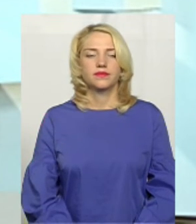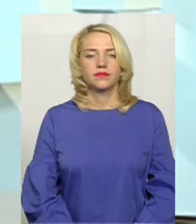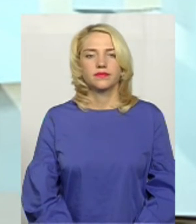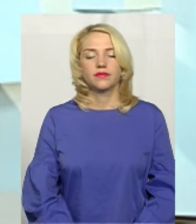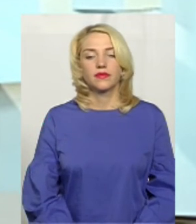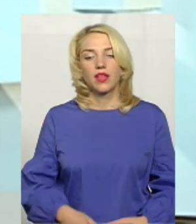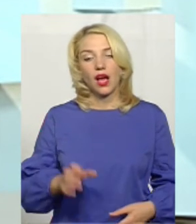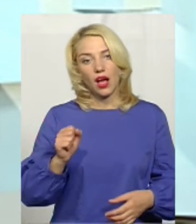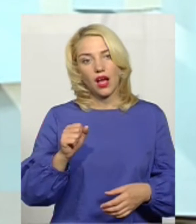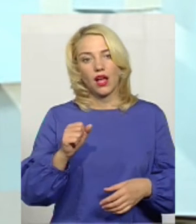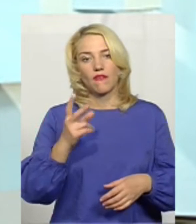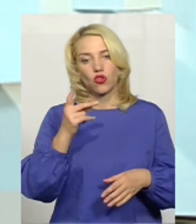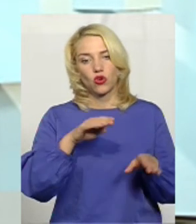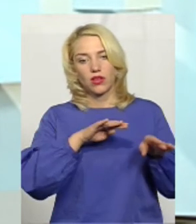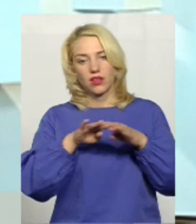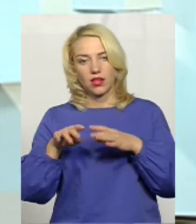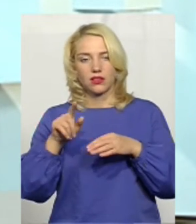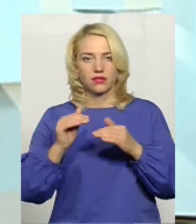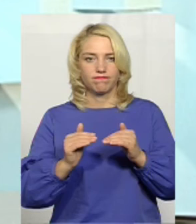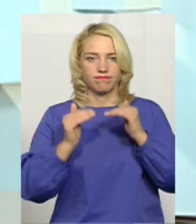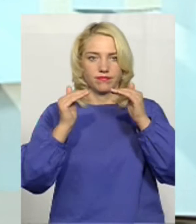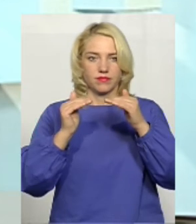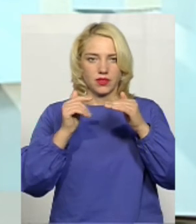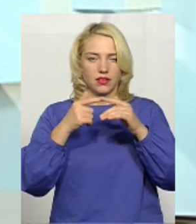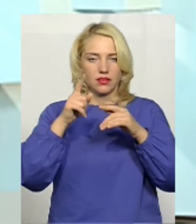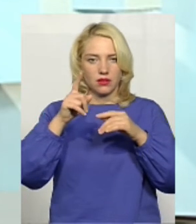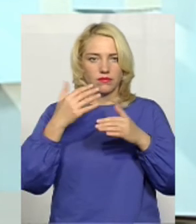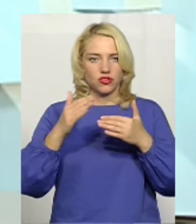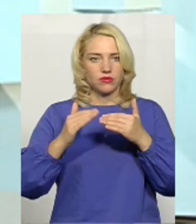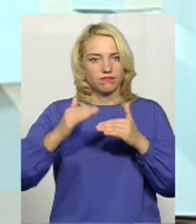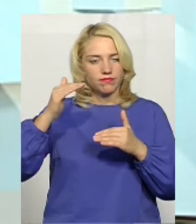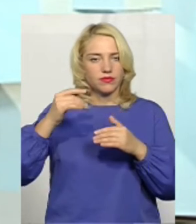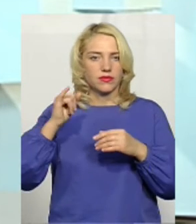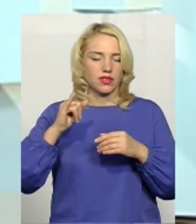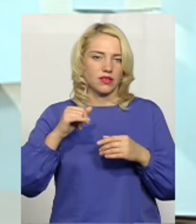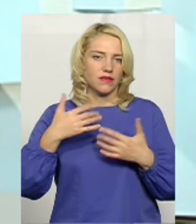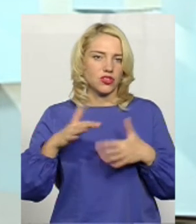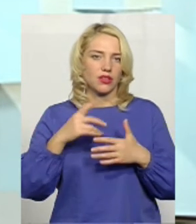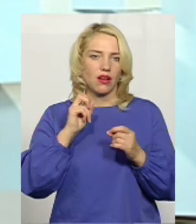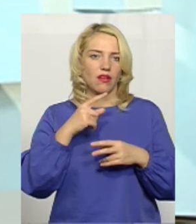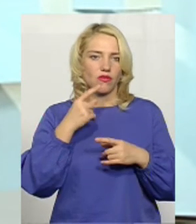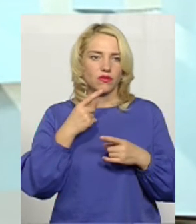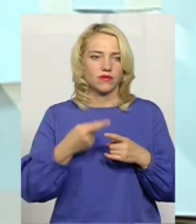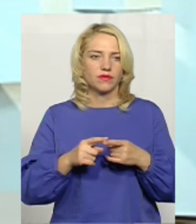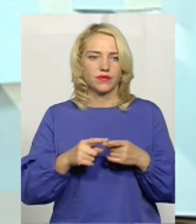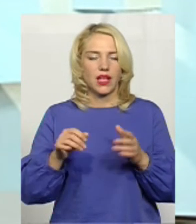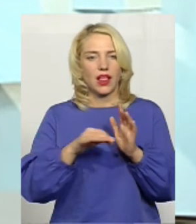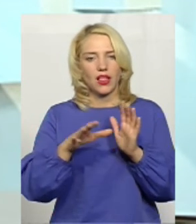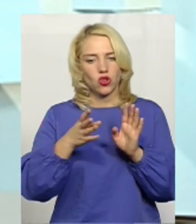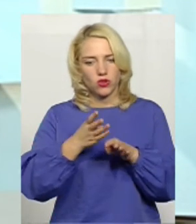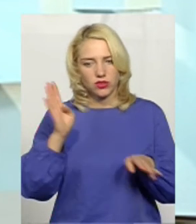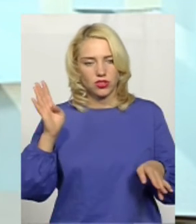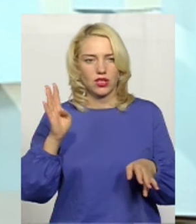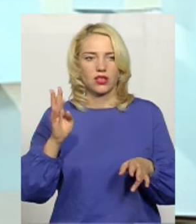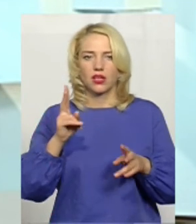простіше, а вже вторинна ланка – це, так би мовити, рівень трошки вищий, і там сказали, що електронна черга, і